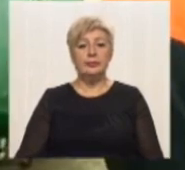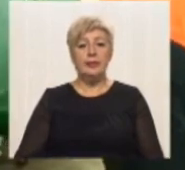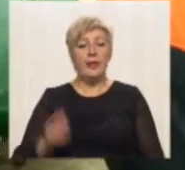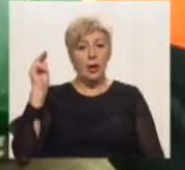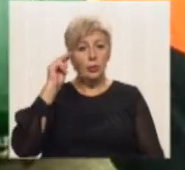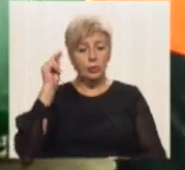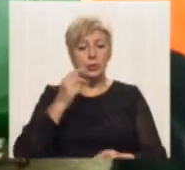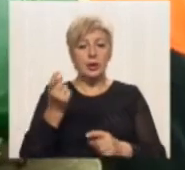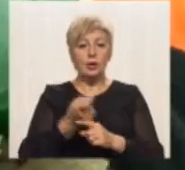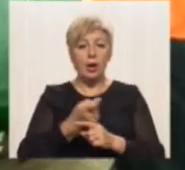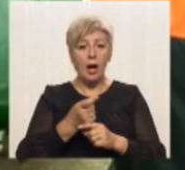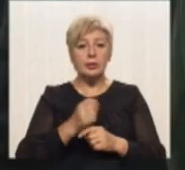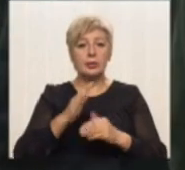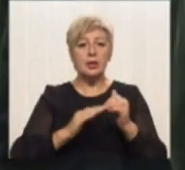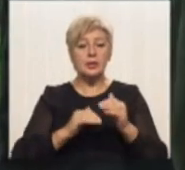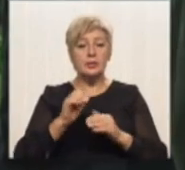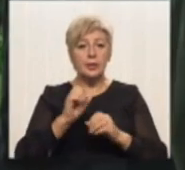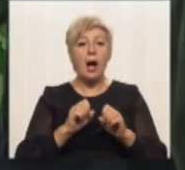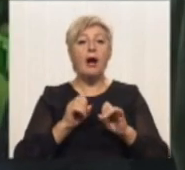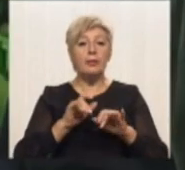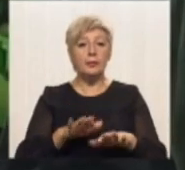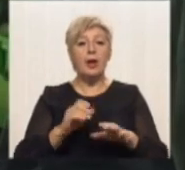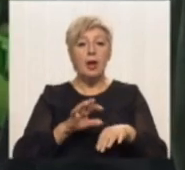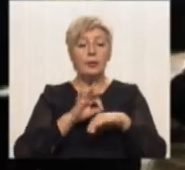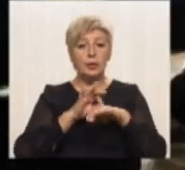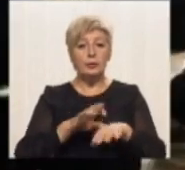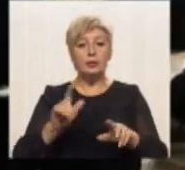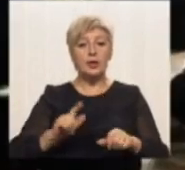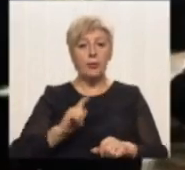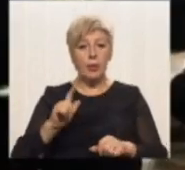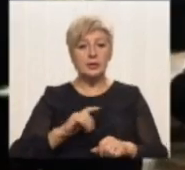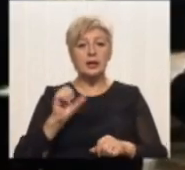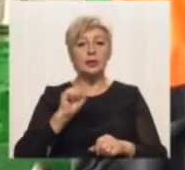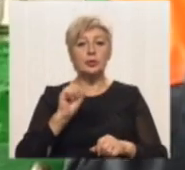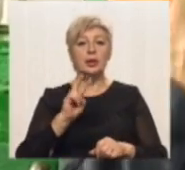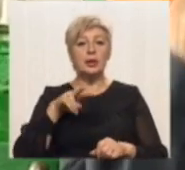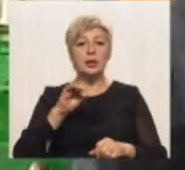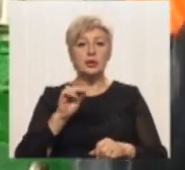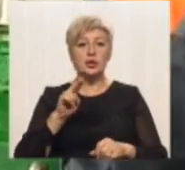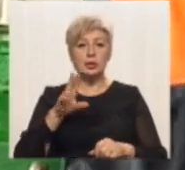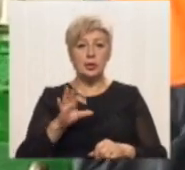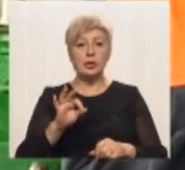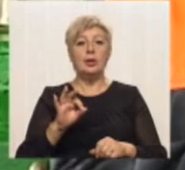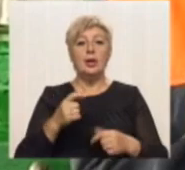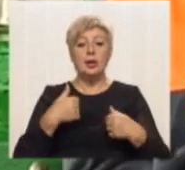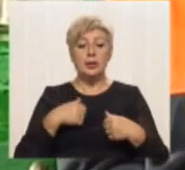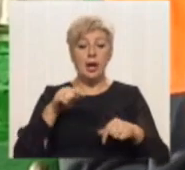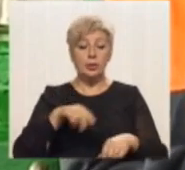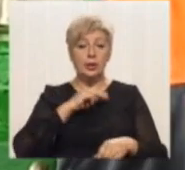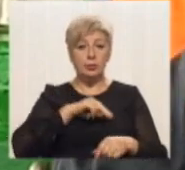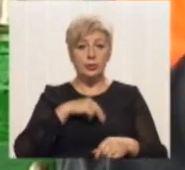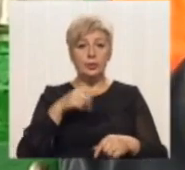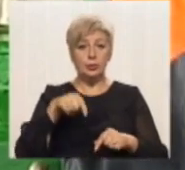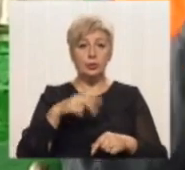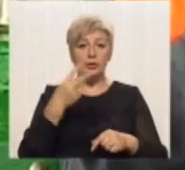Уроки токарної справи проводить майстер виробничого навчання Анатолій Клімченко. Я працюю 22 роки тут.